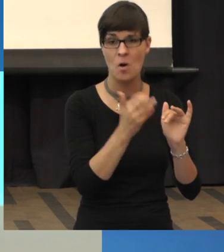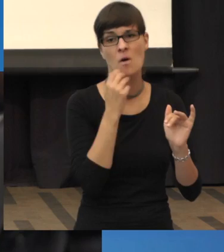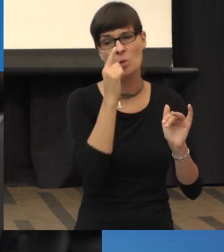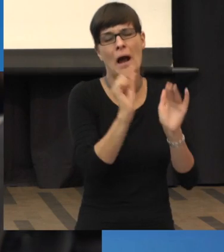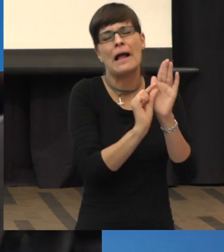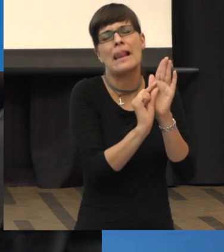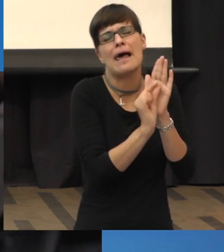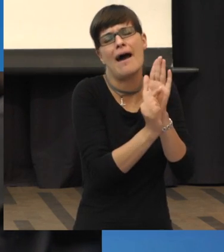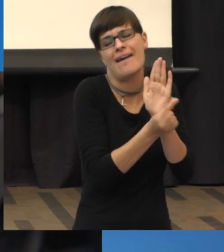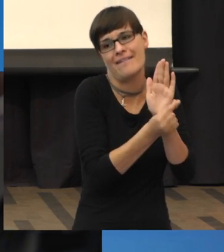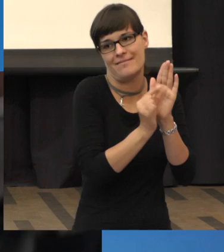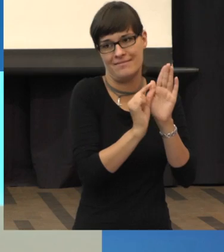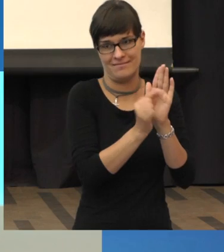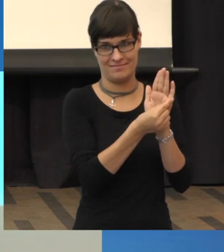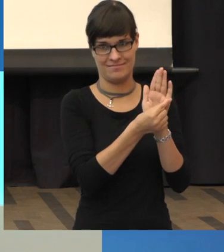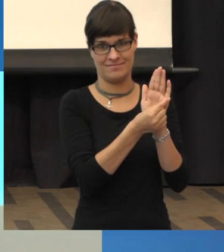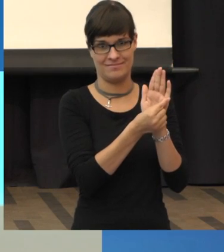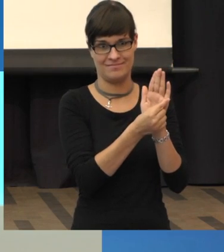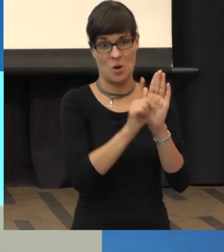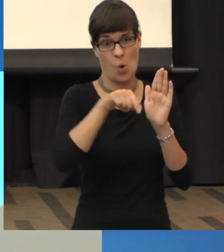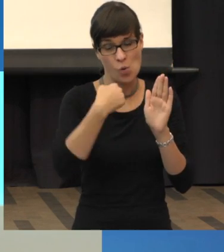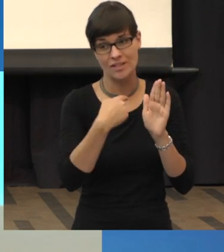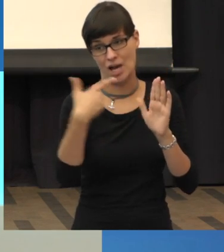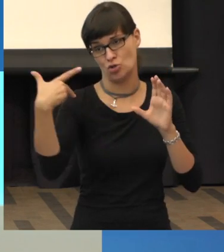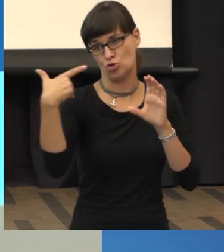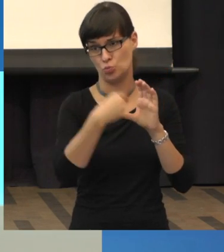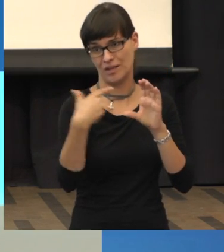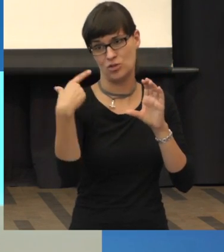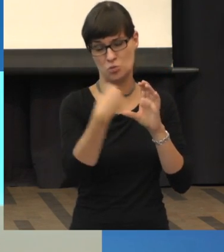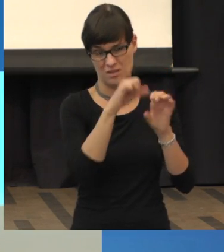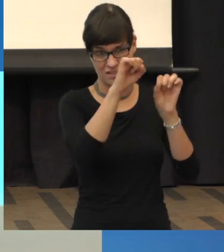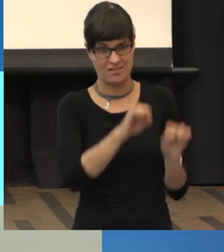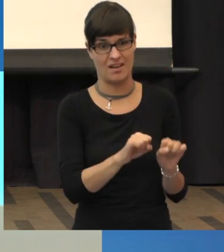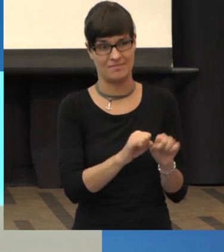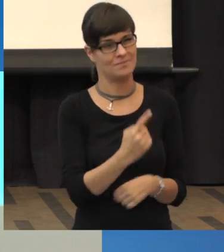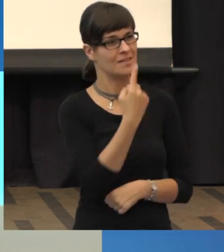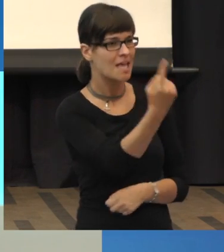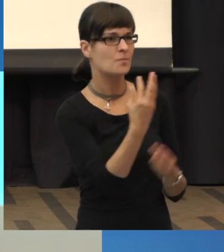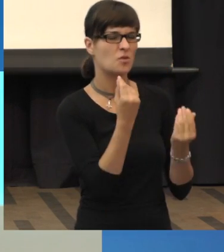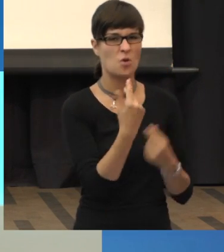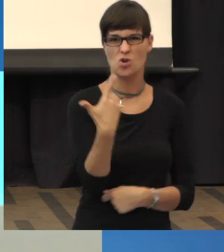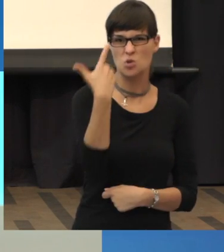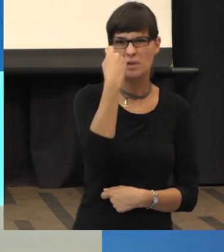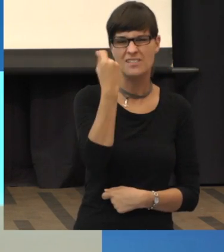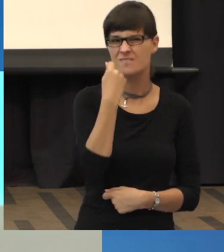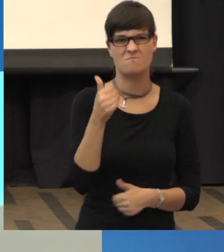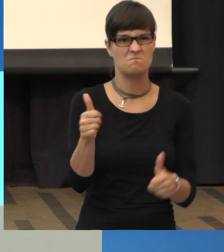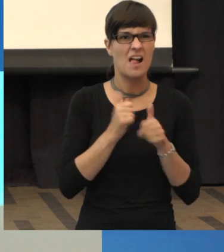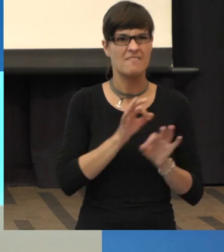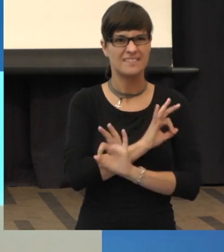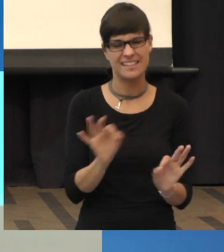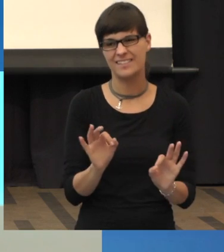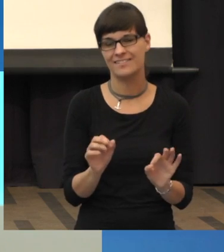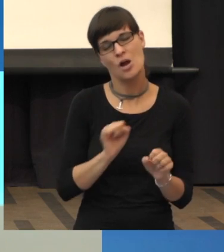Und da muss man halt überlegen, ob die Spritzentherapie dann nicht doch sinnvoll ist, auch wenn es für Sie subjektiv keinen Gewinn gebracht hat,